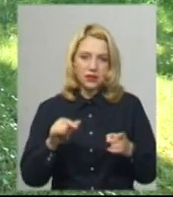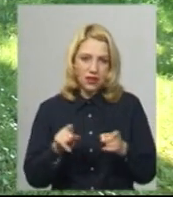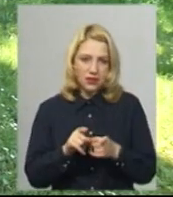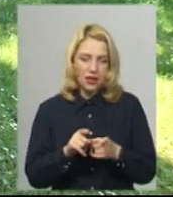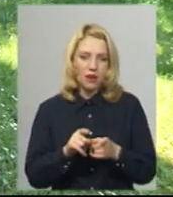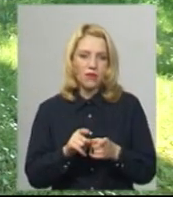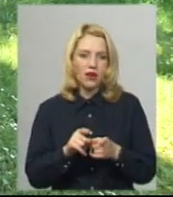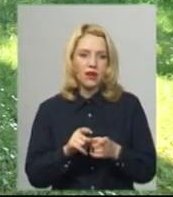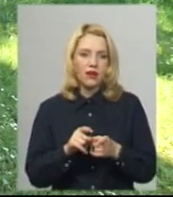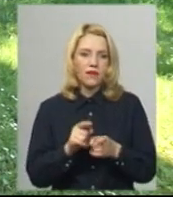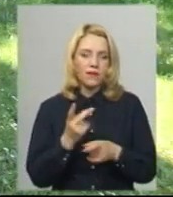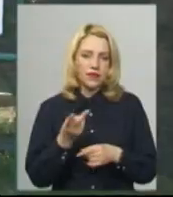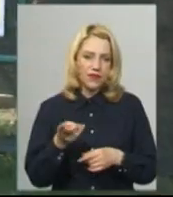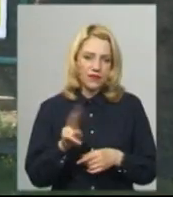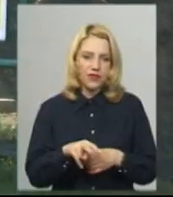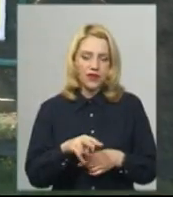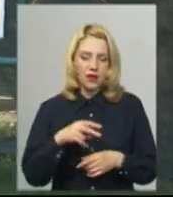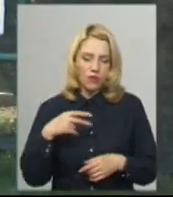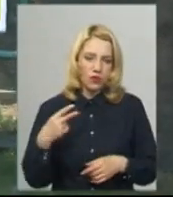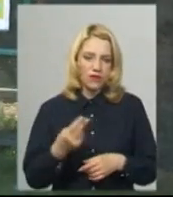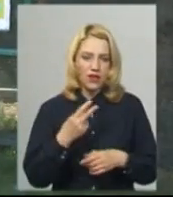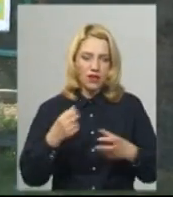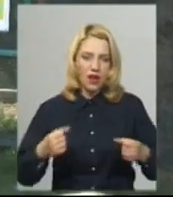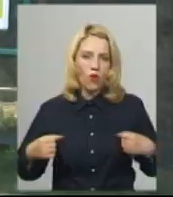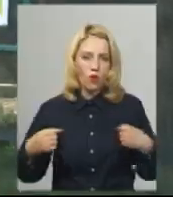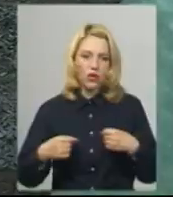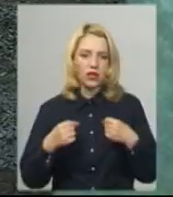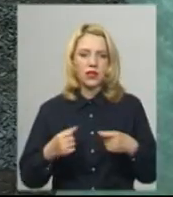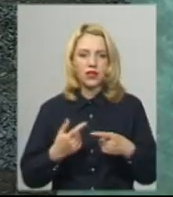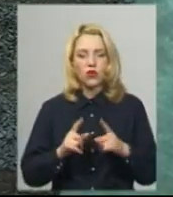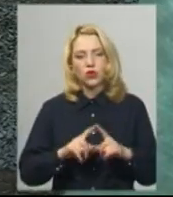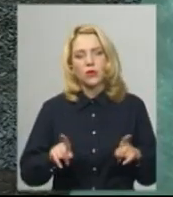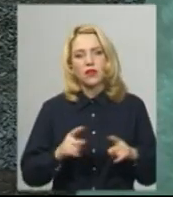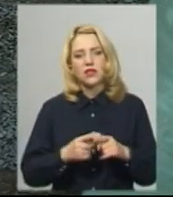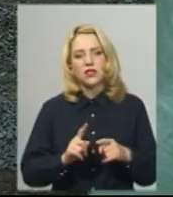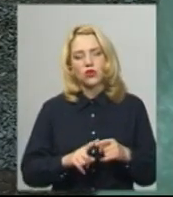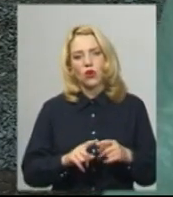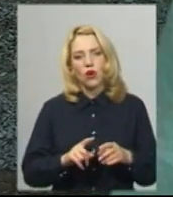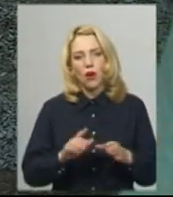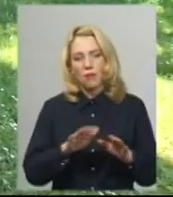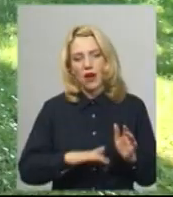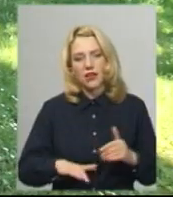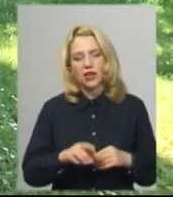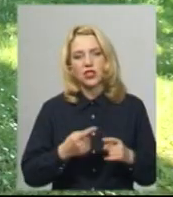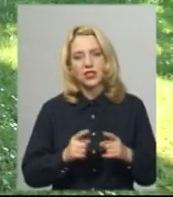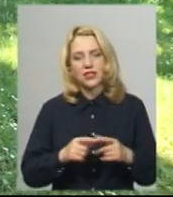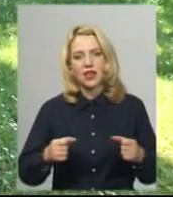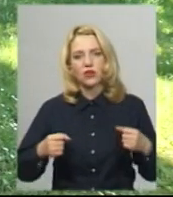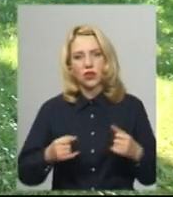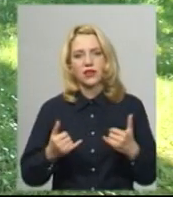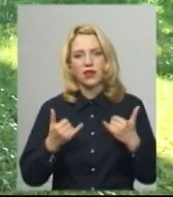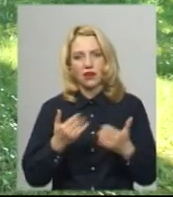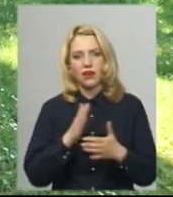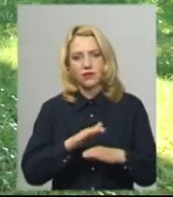подвійних гойдалки. Особливість цього майданчика – атракціони для дітей з обмеженими фізичними можливостями, каже Василь